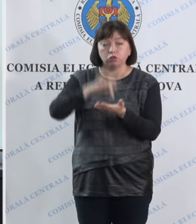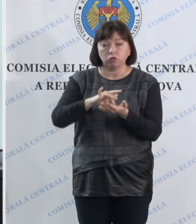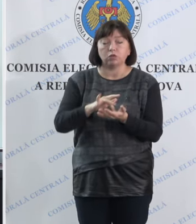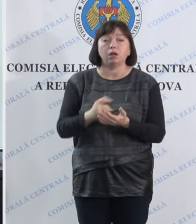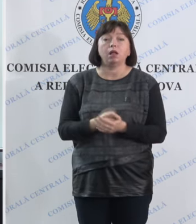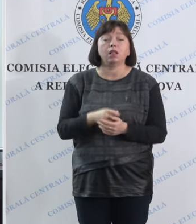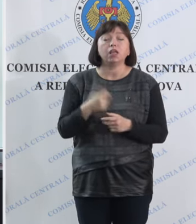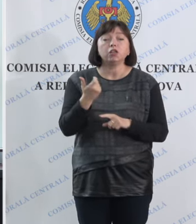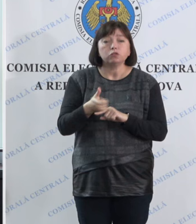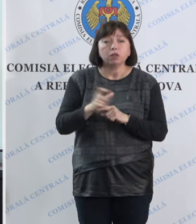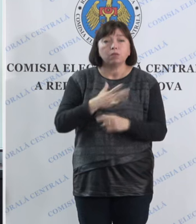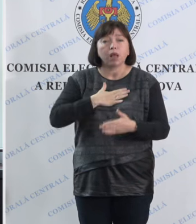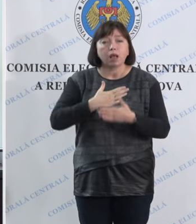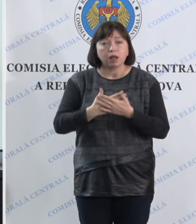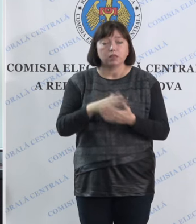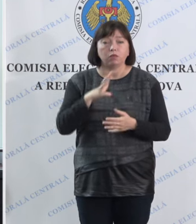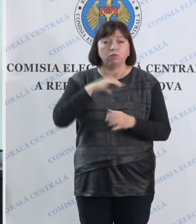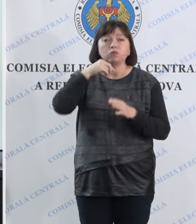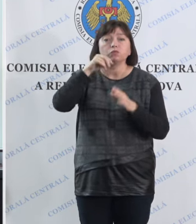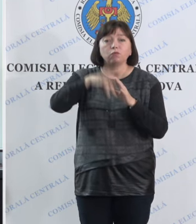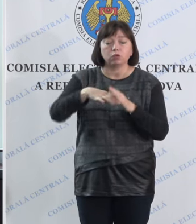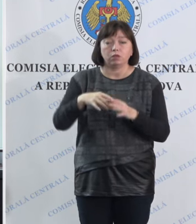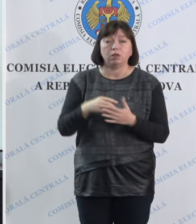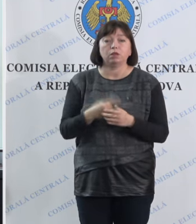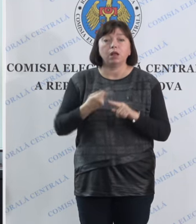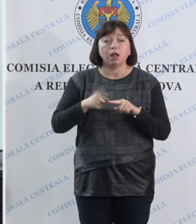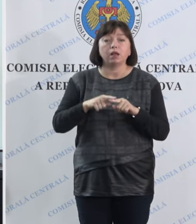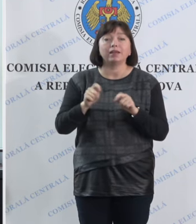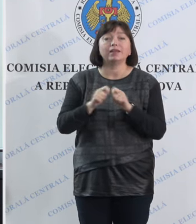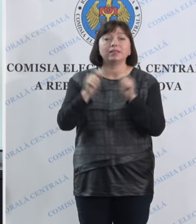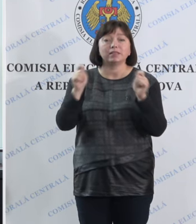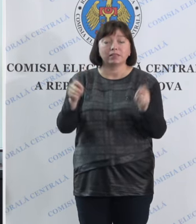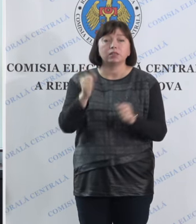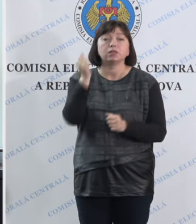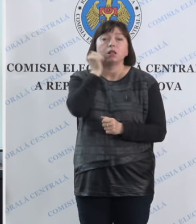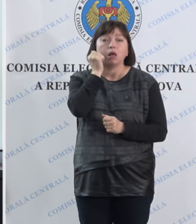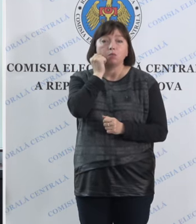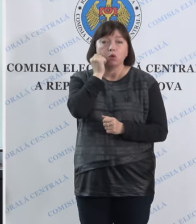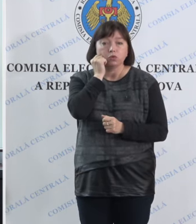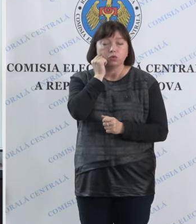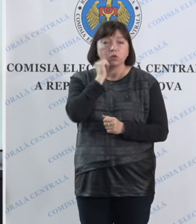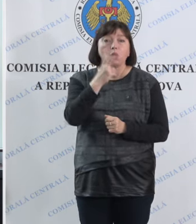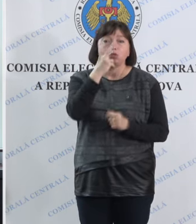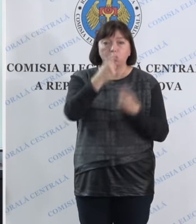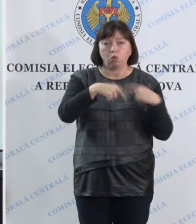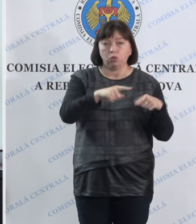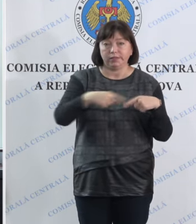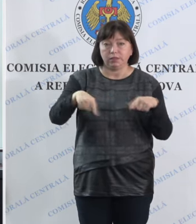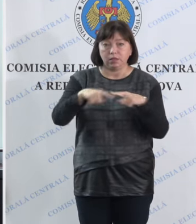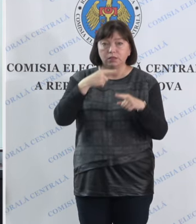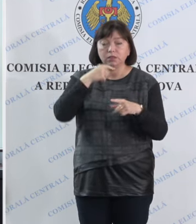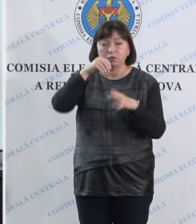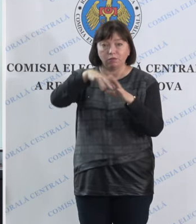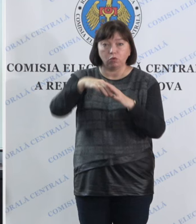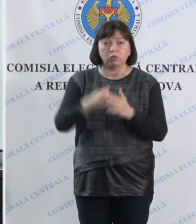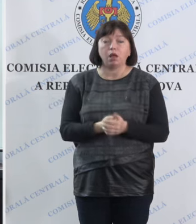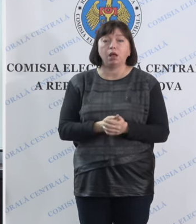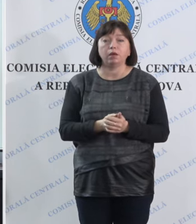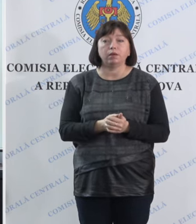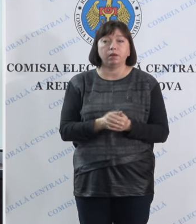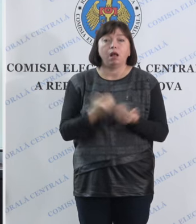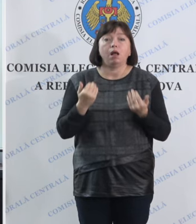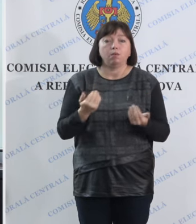activ s-a votat în secțiile de votare deschise la Moscova, două secții de votare, deci la